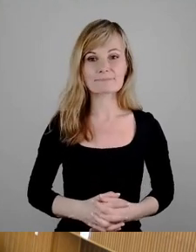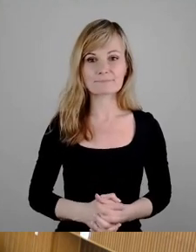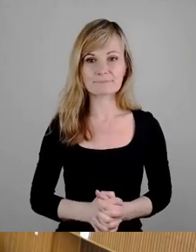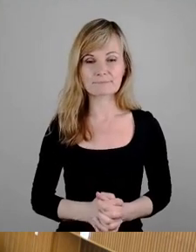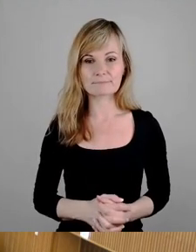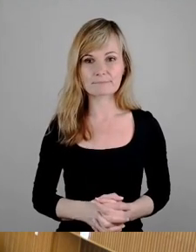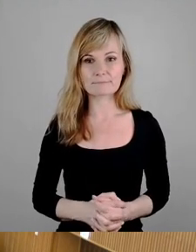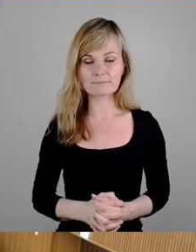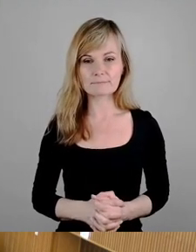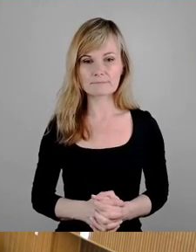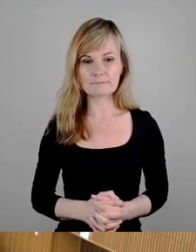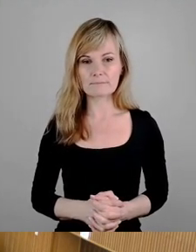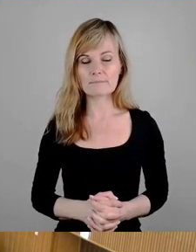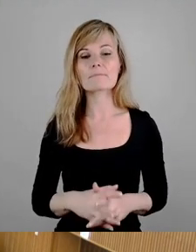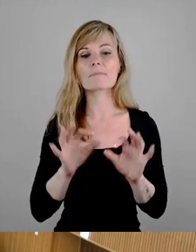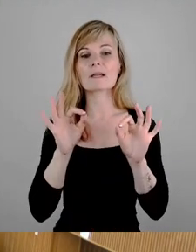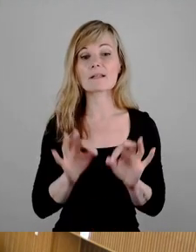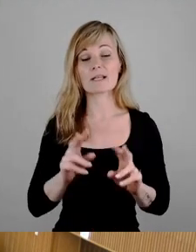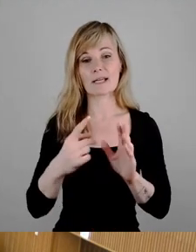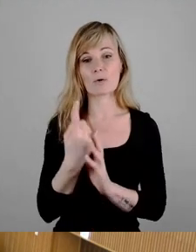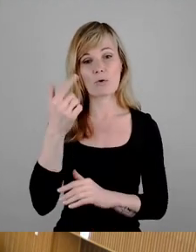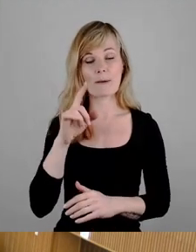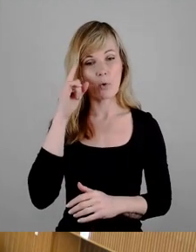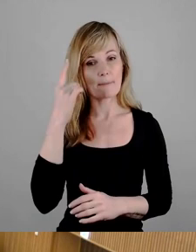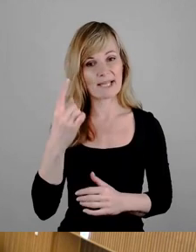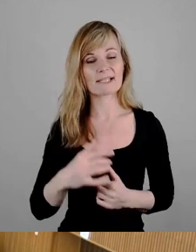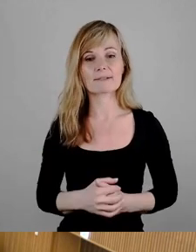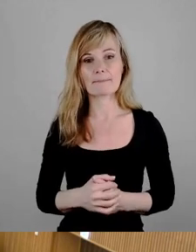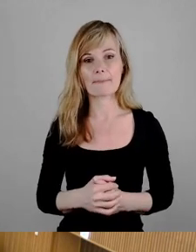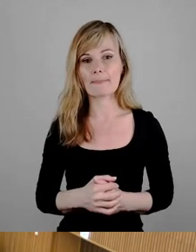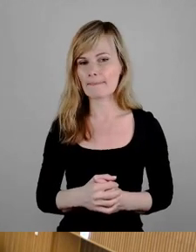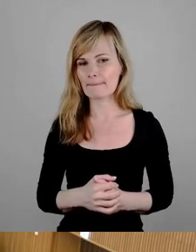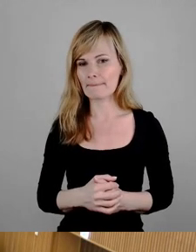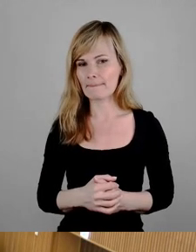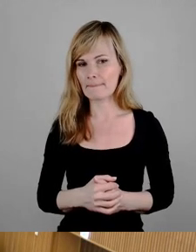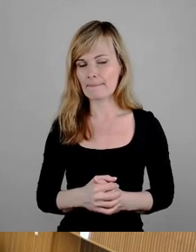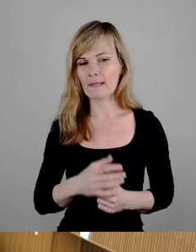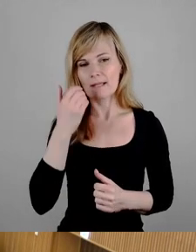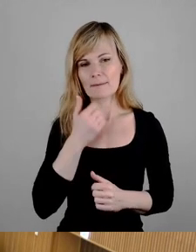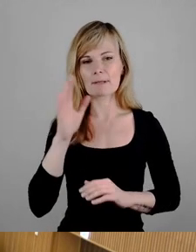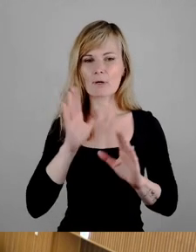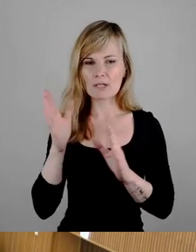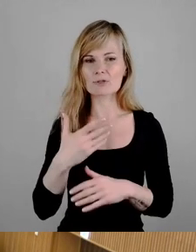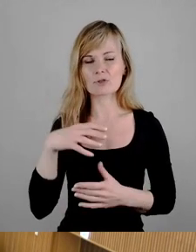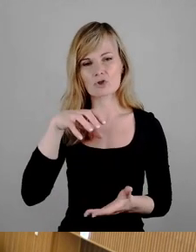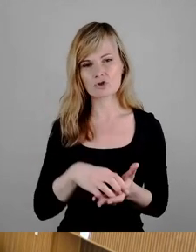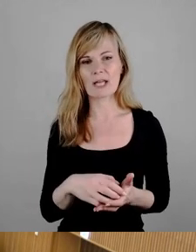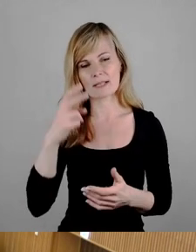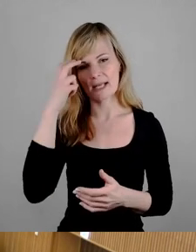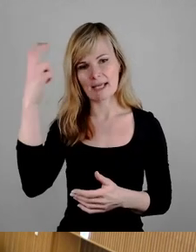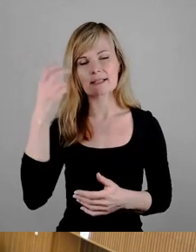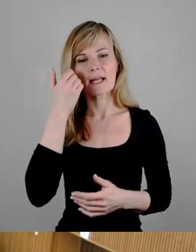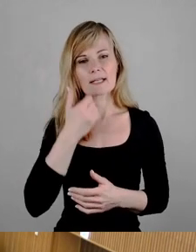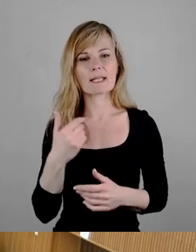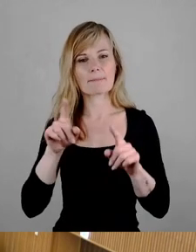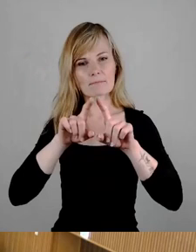Ja, sehr geehrter Herr Oberbürgermeister, liebe demokratische Stadträtinnen und Stadträte, liebe Menschen auf dem Probe, das sind heute